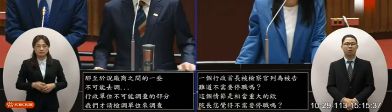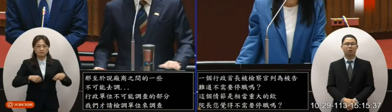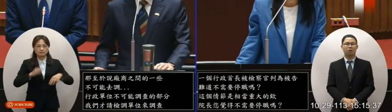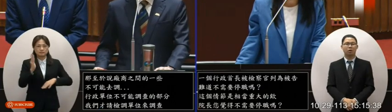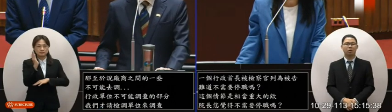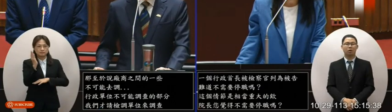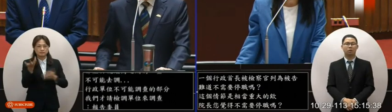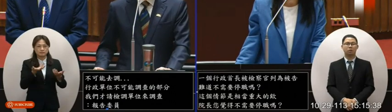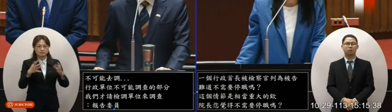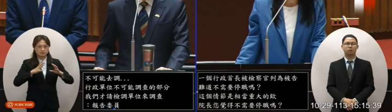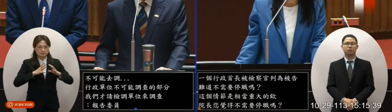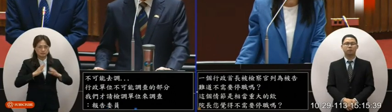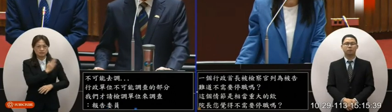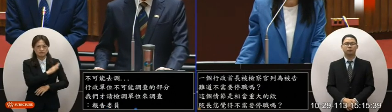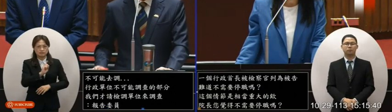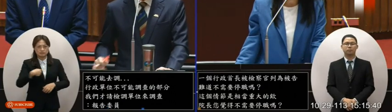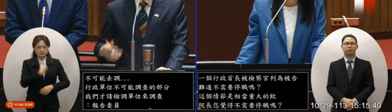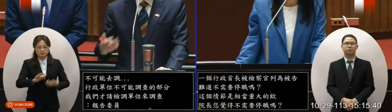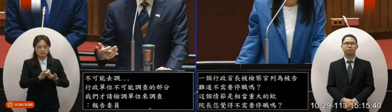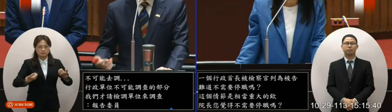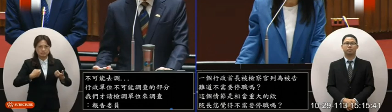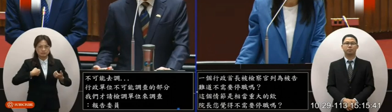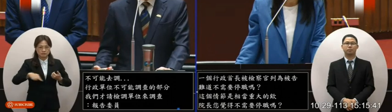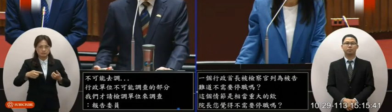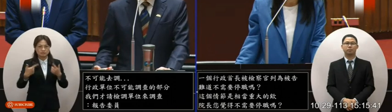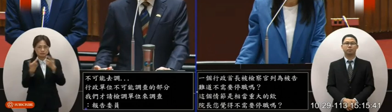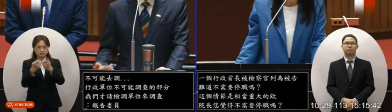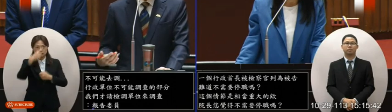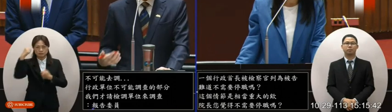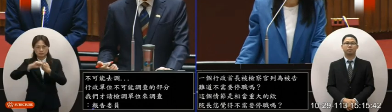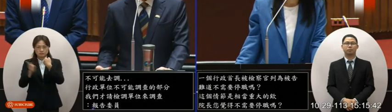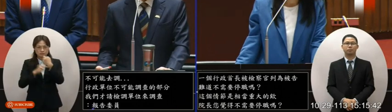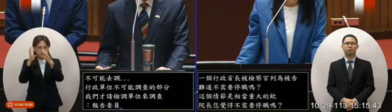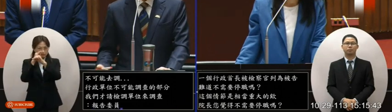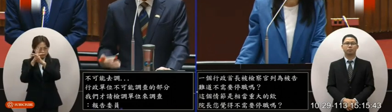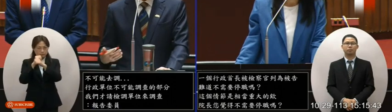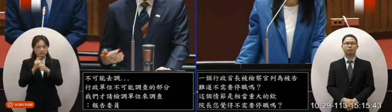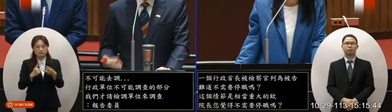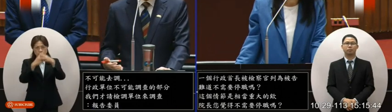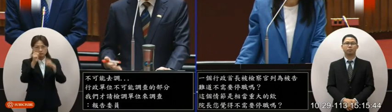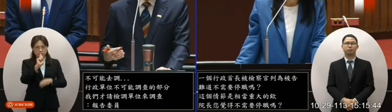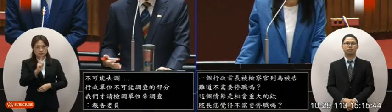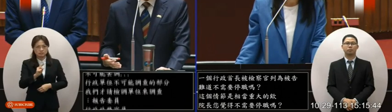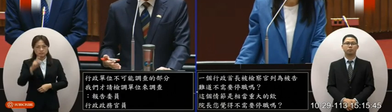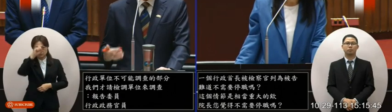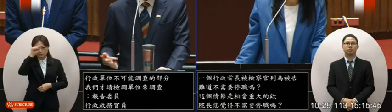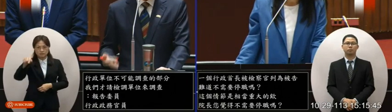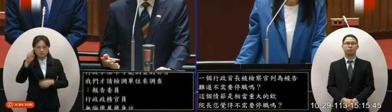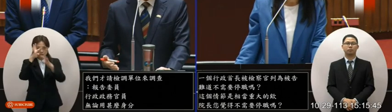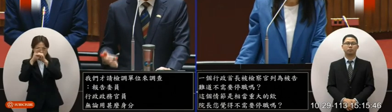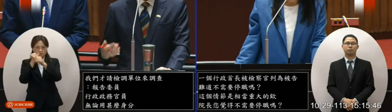政務官員無論用什麼身份去應應到司法的調查我們所著重的是司法調查能夠